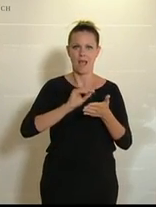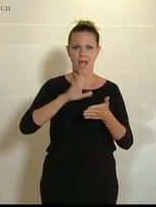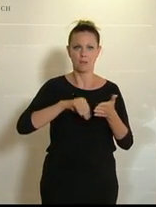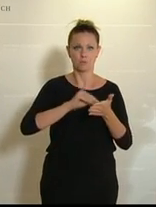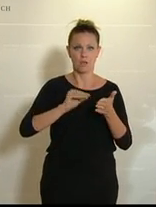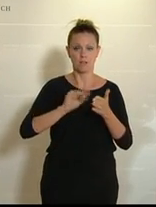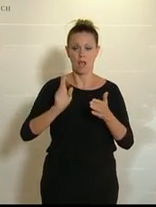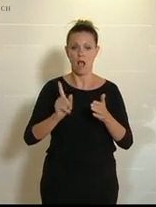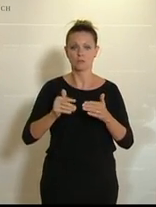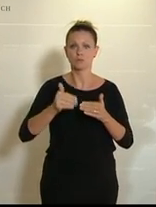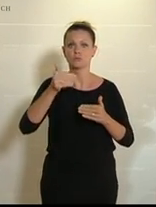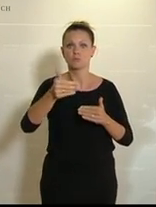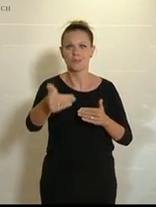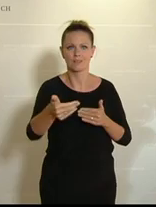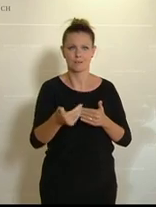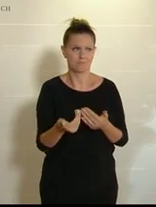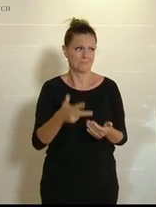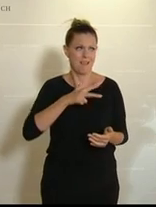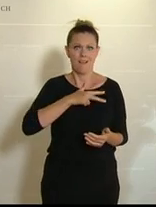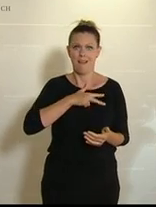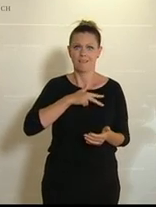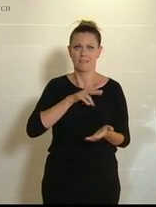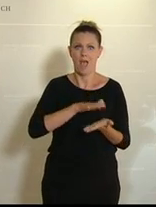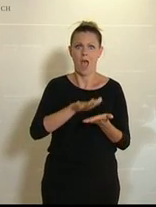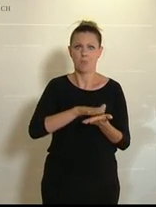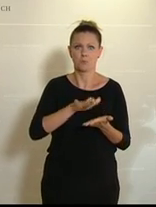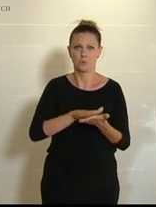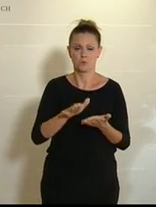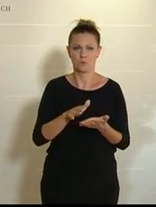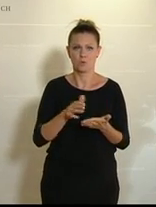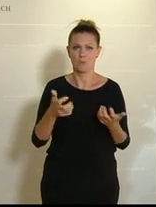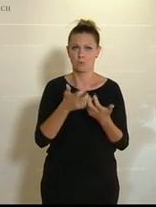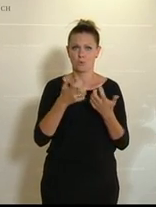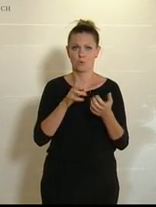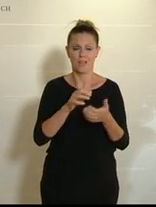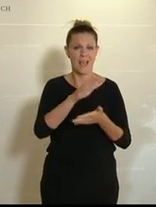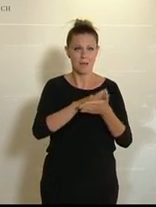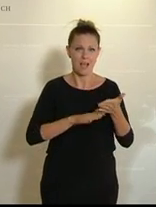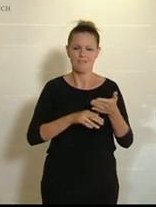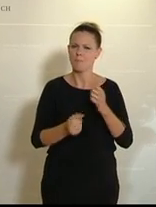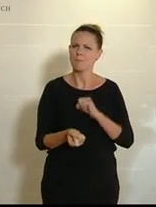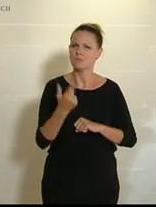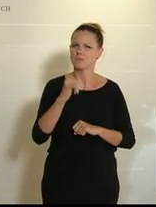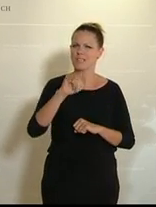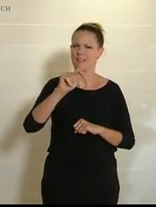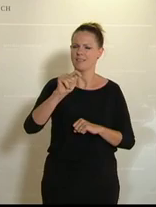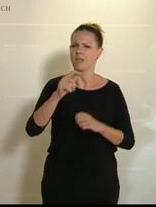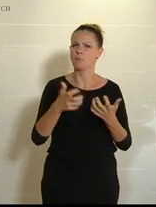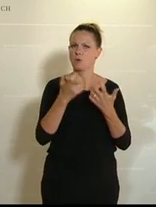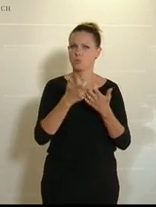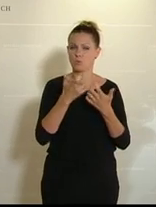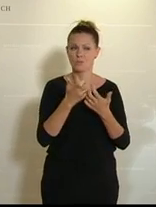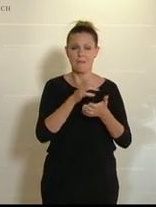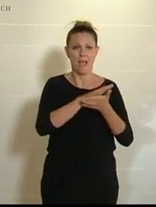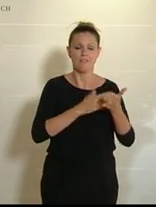das entspricht ja auch der realen Abnutzung von Produkten, die am Anfang viel mehr, gerade bei IT-Produkten, viel mehr an